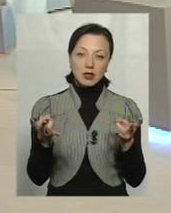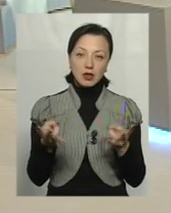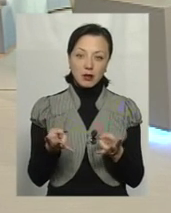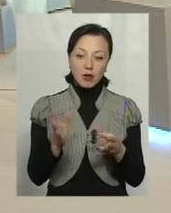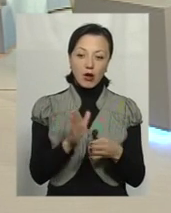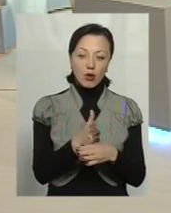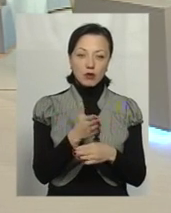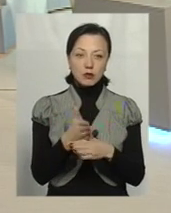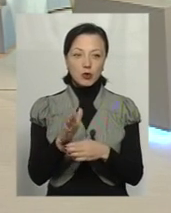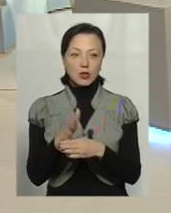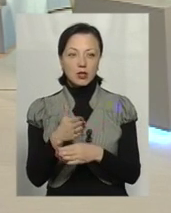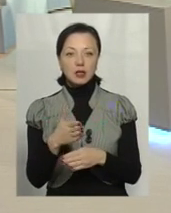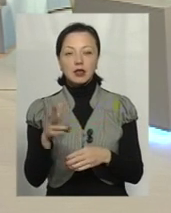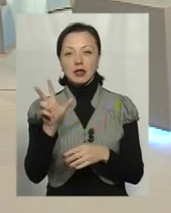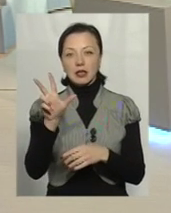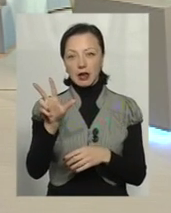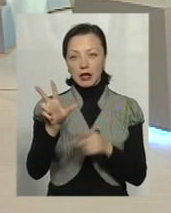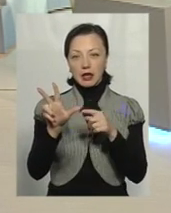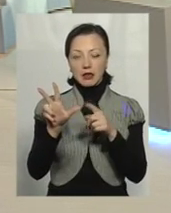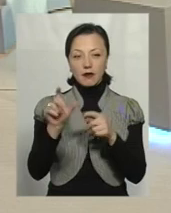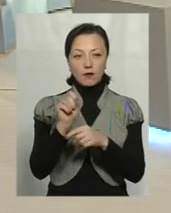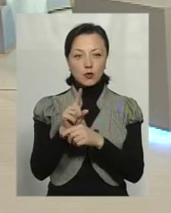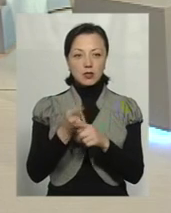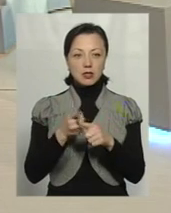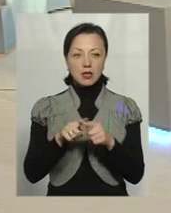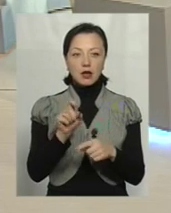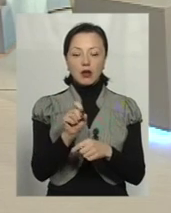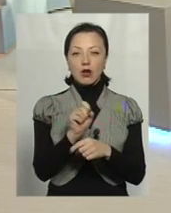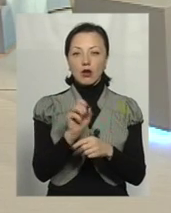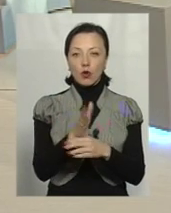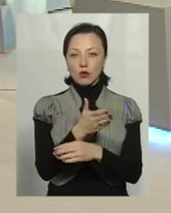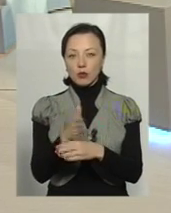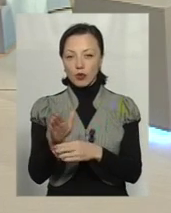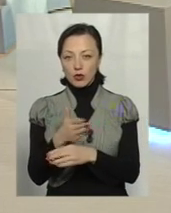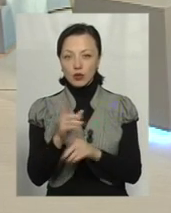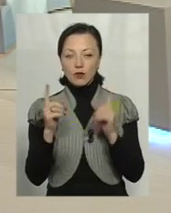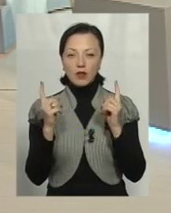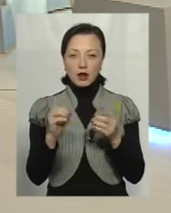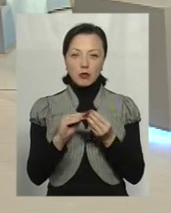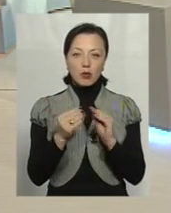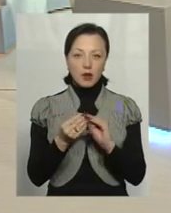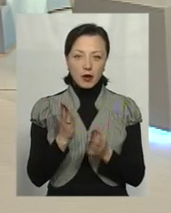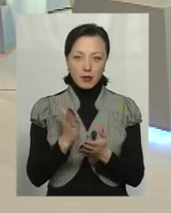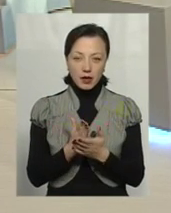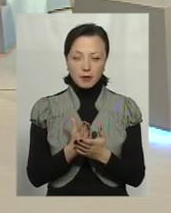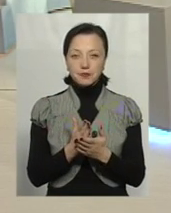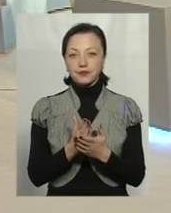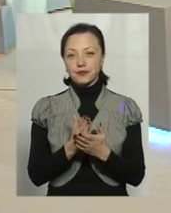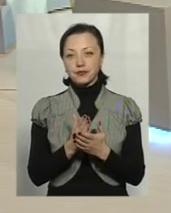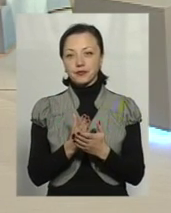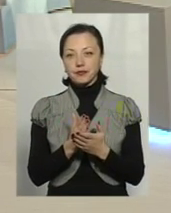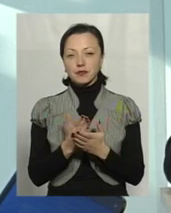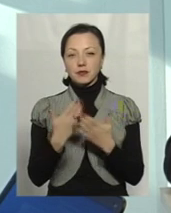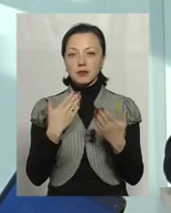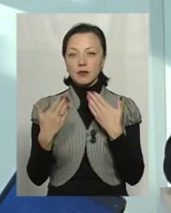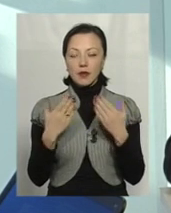розподілити. Третя функція розподілу. У нас є в частині функції розподілу дуже великі проблеми в тій частині, яка